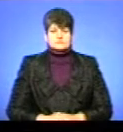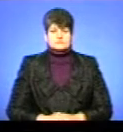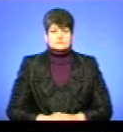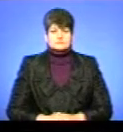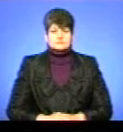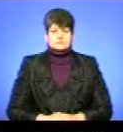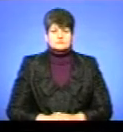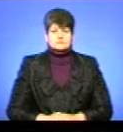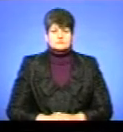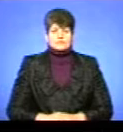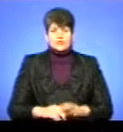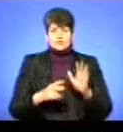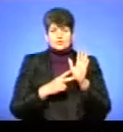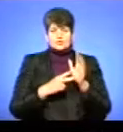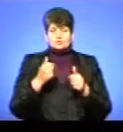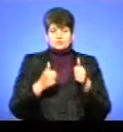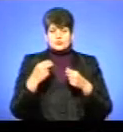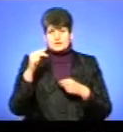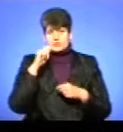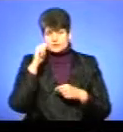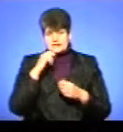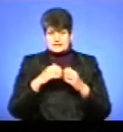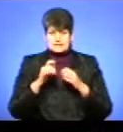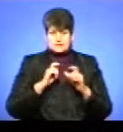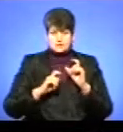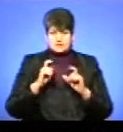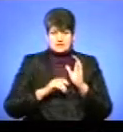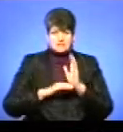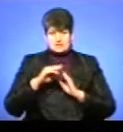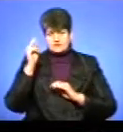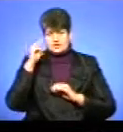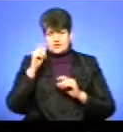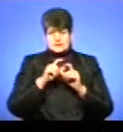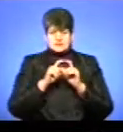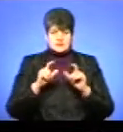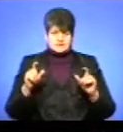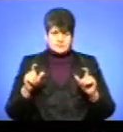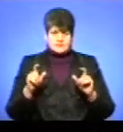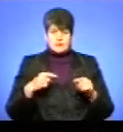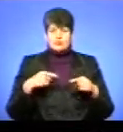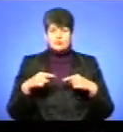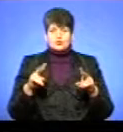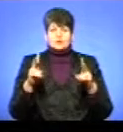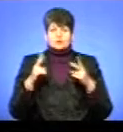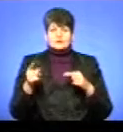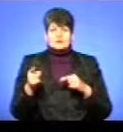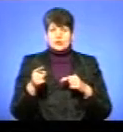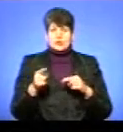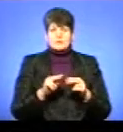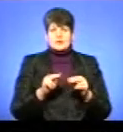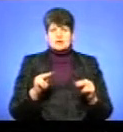У сьомому турі чемпіонату України серед студентів вищих навчальних закладів футбольний клуб «Тернопіль